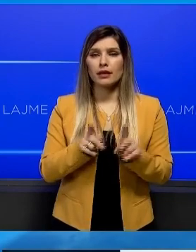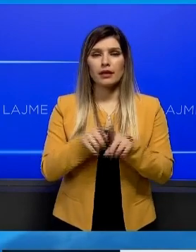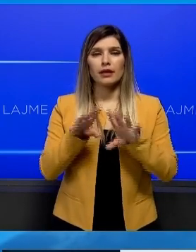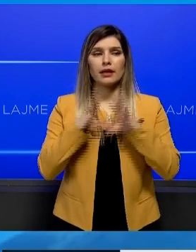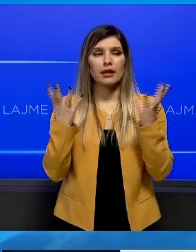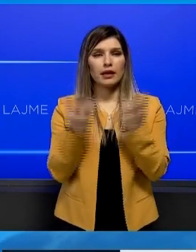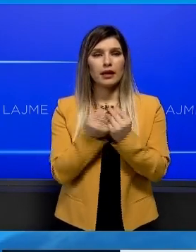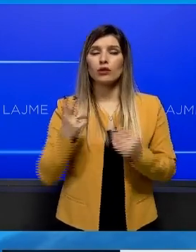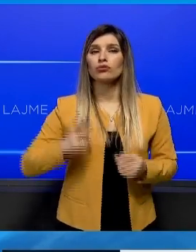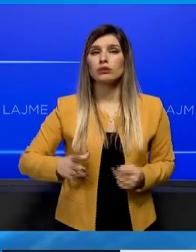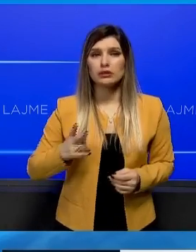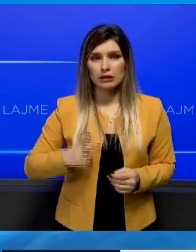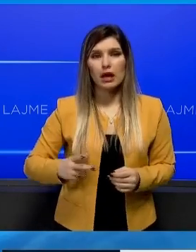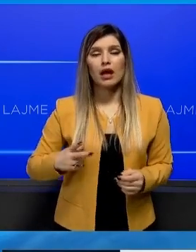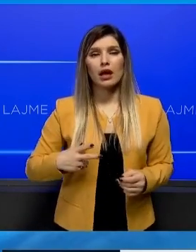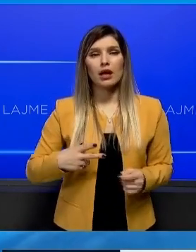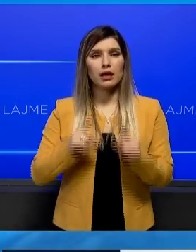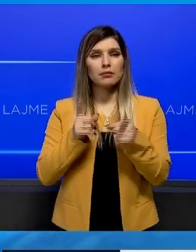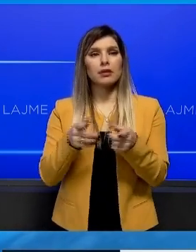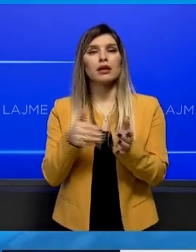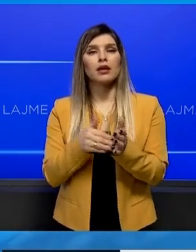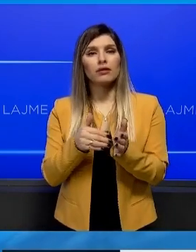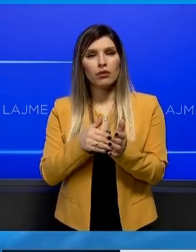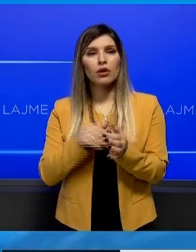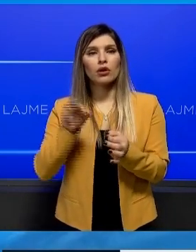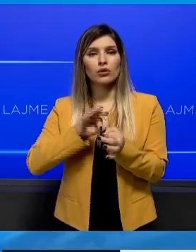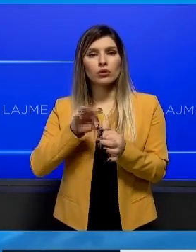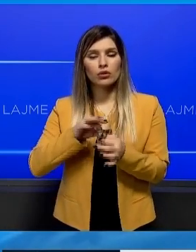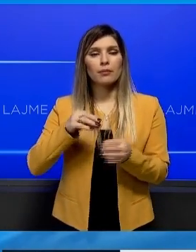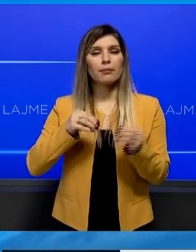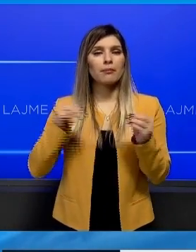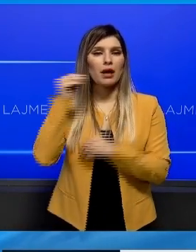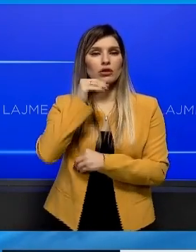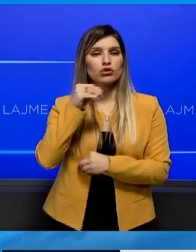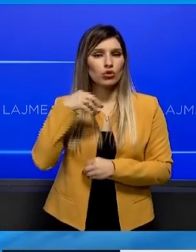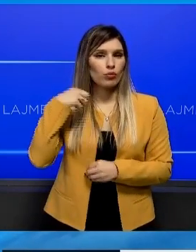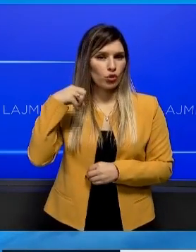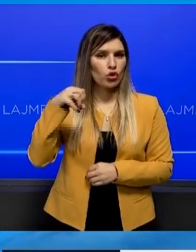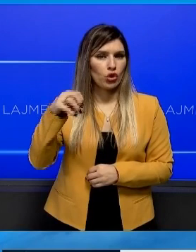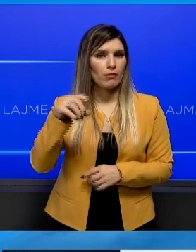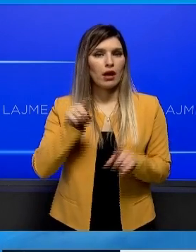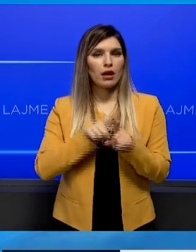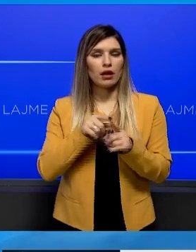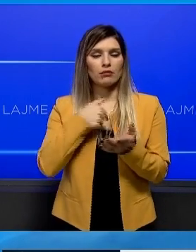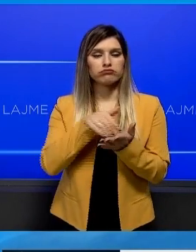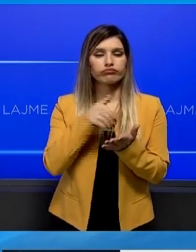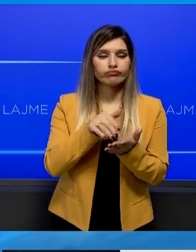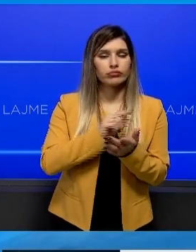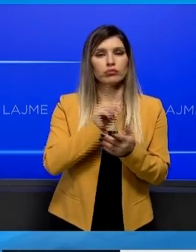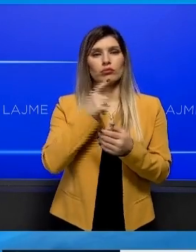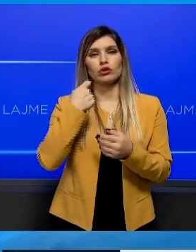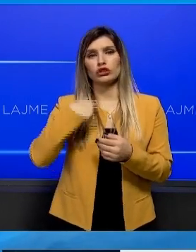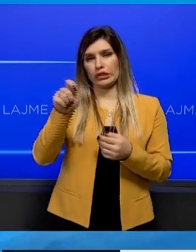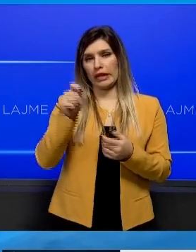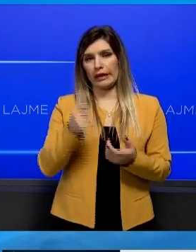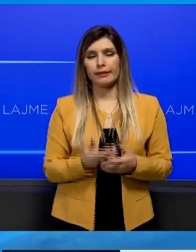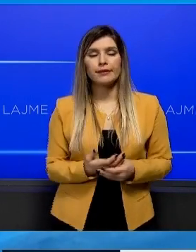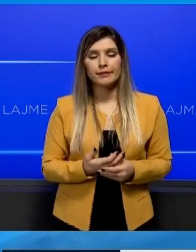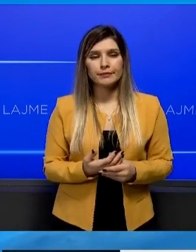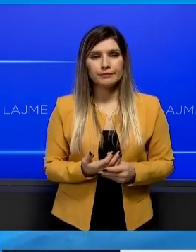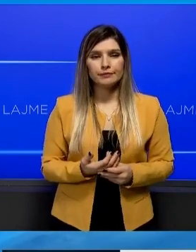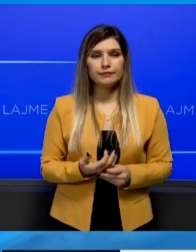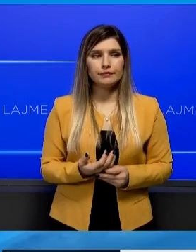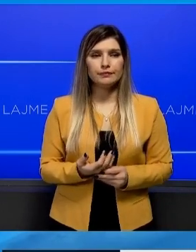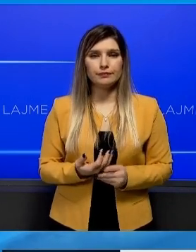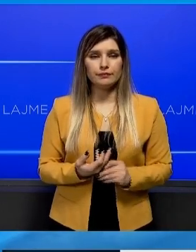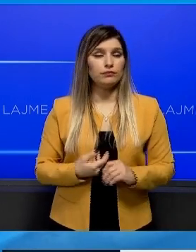qëtëarët një lajë apelin, ndërshëta që të kursejmë sa më shumë energjë elektrike, në një që mos paguem faturat larta. Gjese se